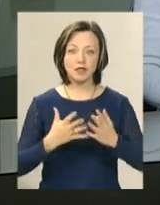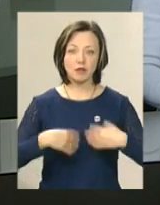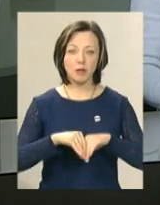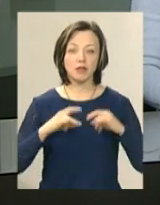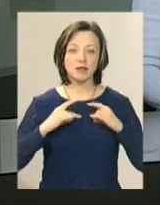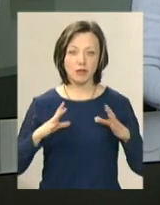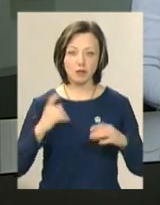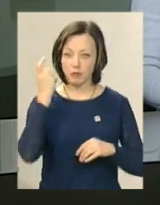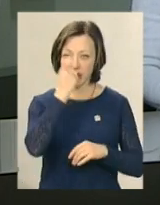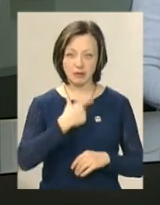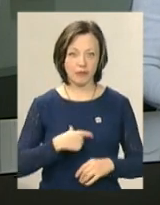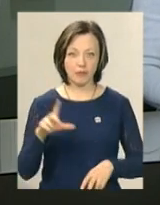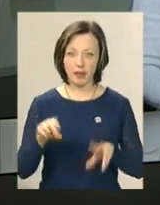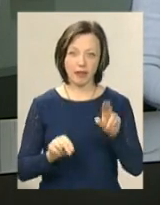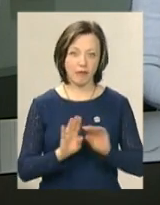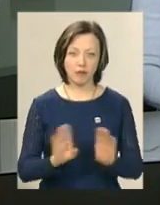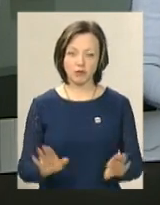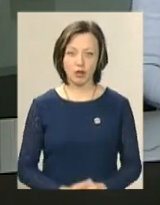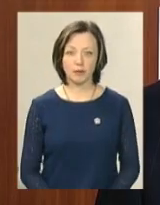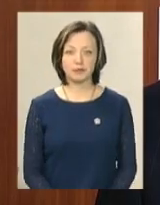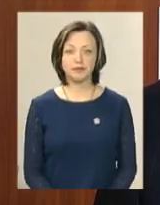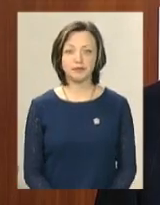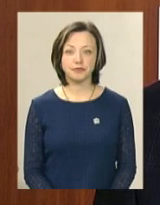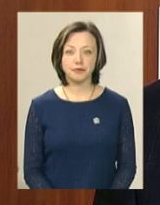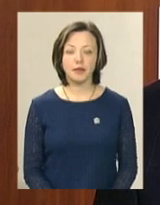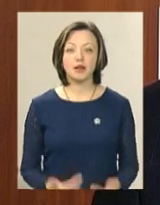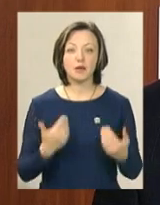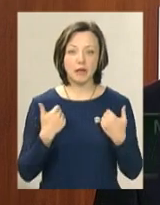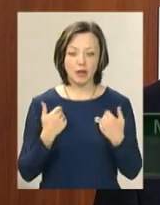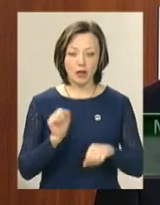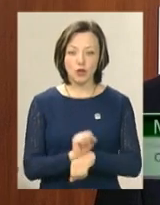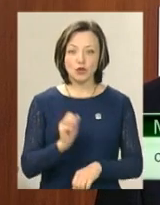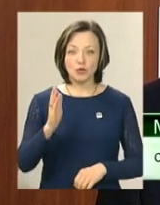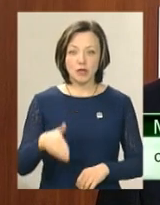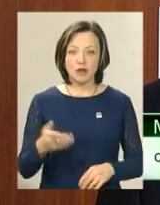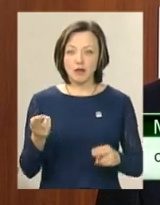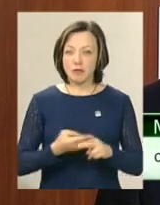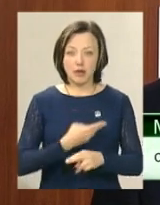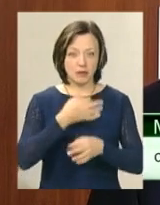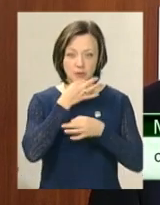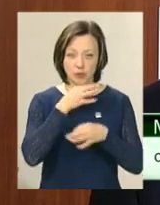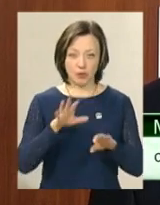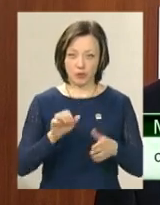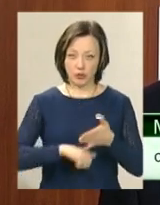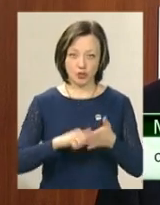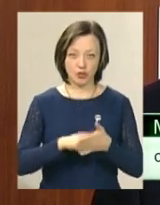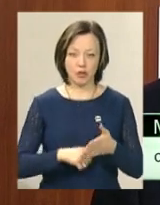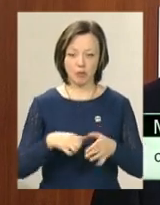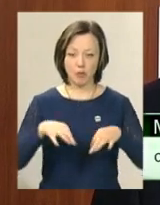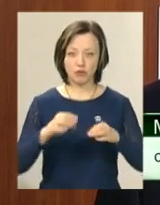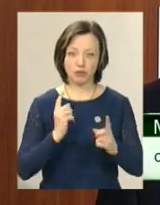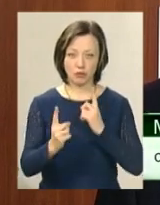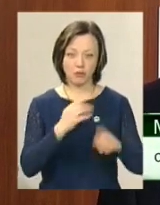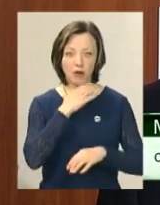свято. П'яним себе не вважає. Мене зупинили без будь-якої причини. Машин було багато.